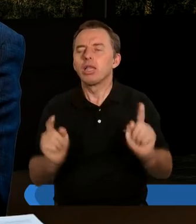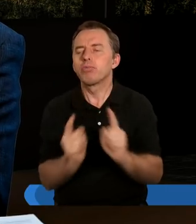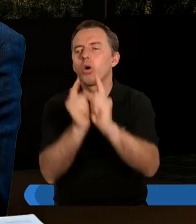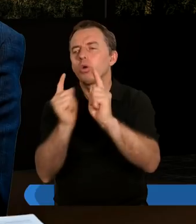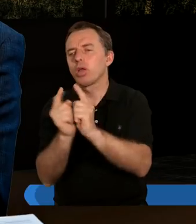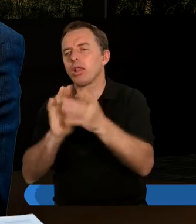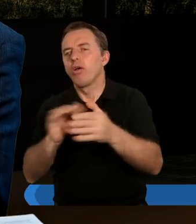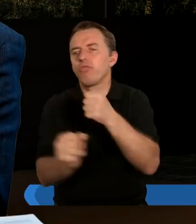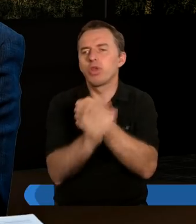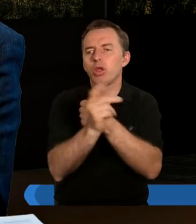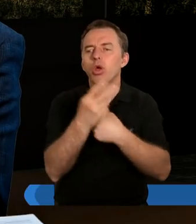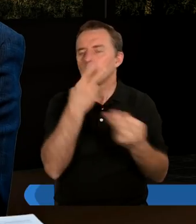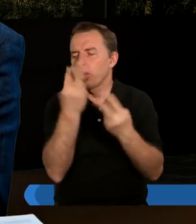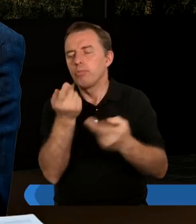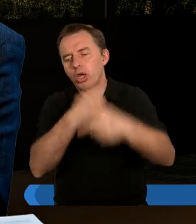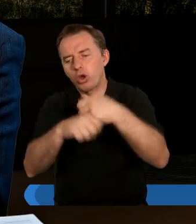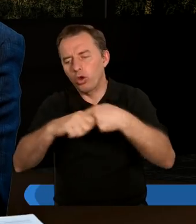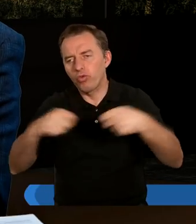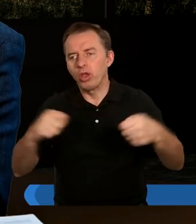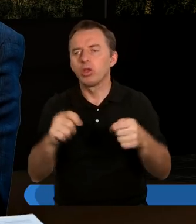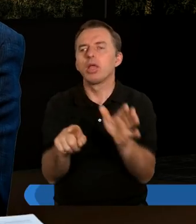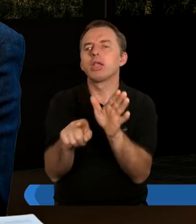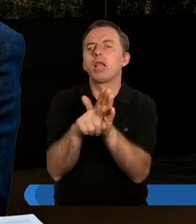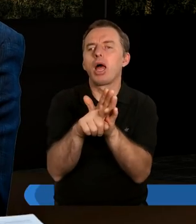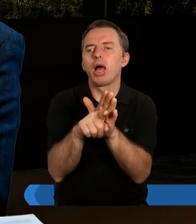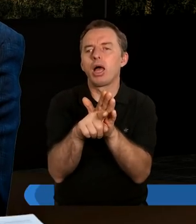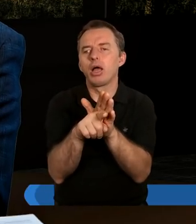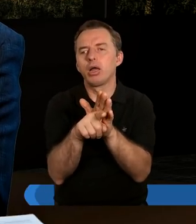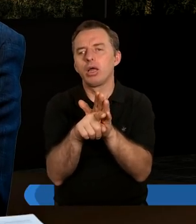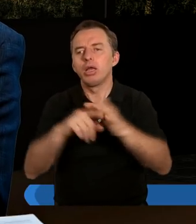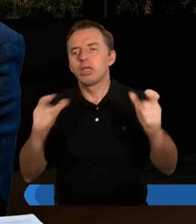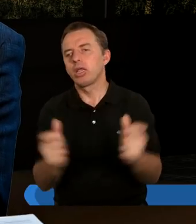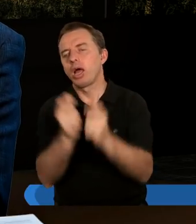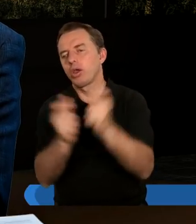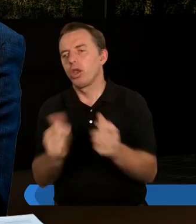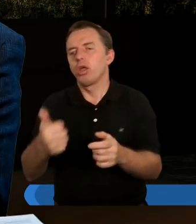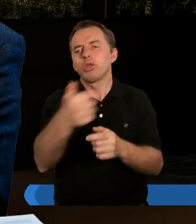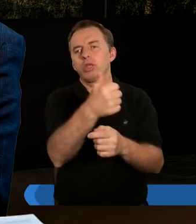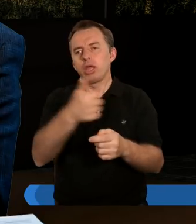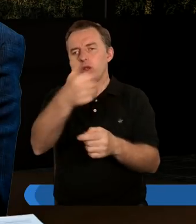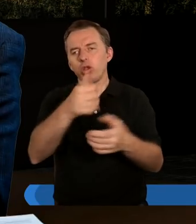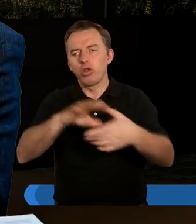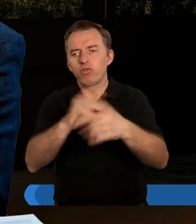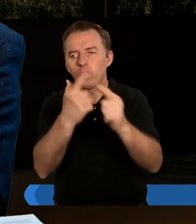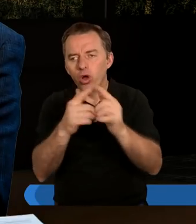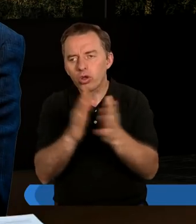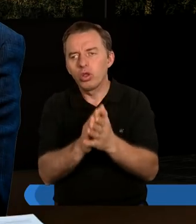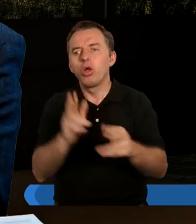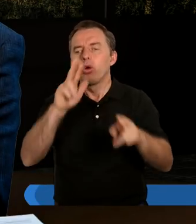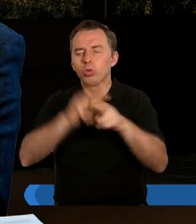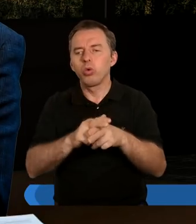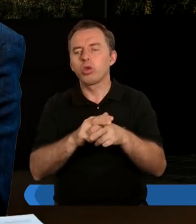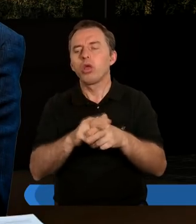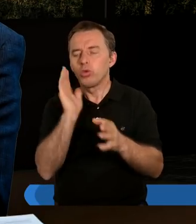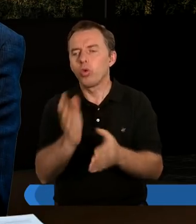Jerozolimie, gdzie szukano właśnie rozwiązania dla zagrożenia jedności w Kościele. Wszystko kończy się